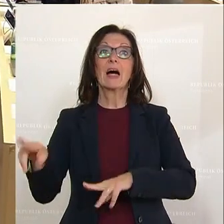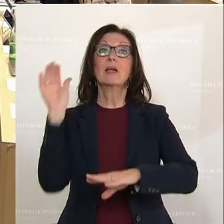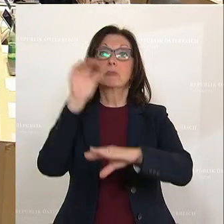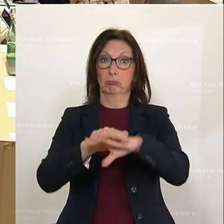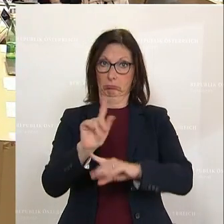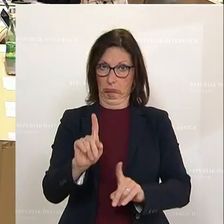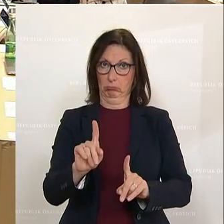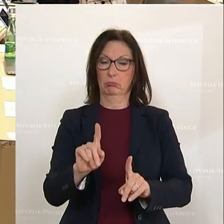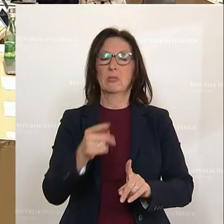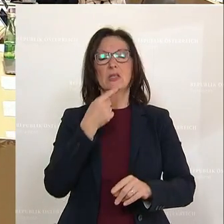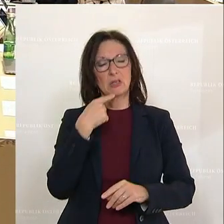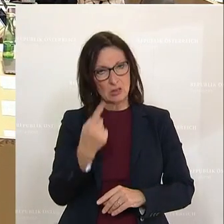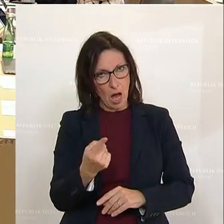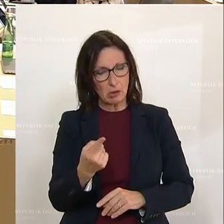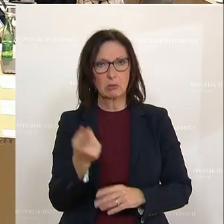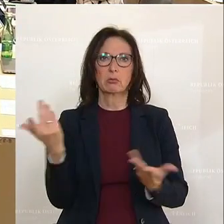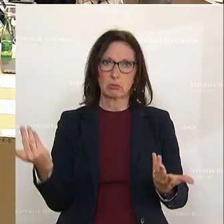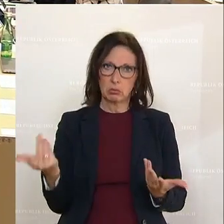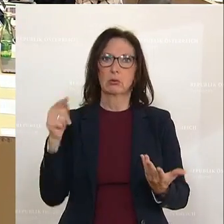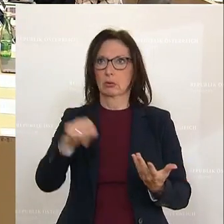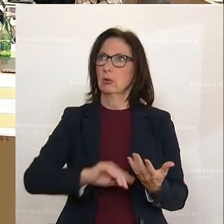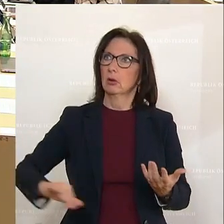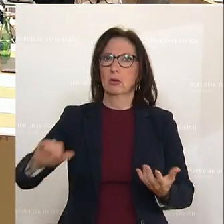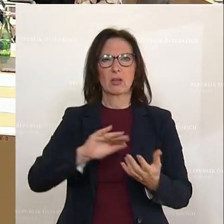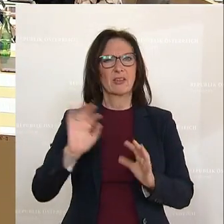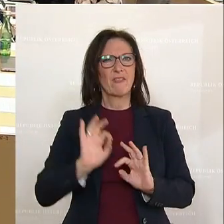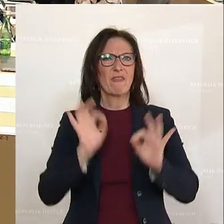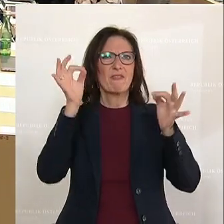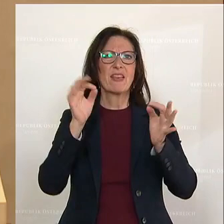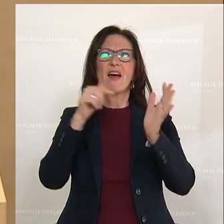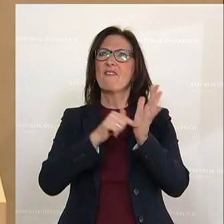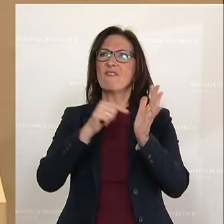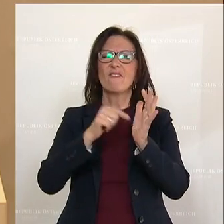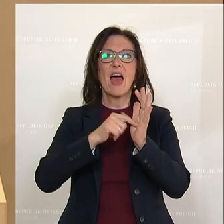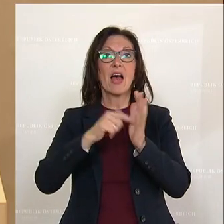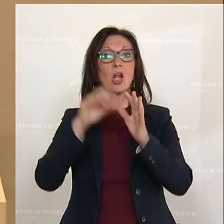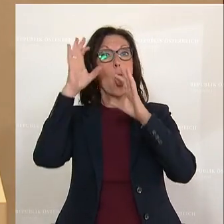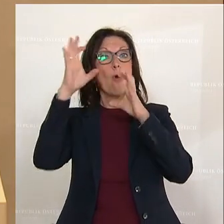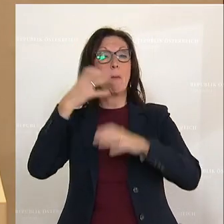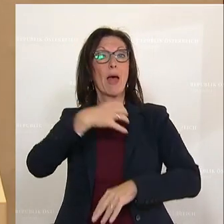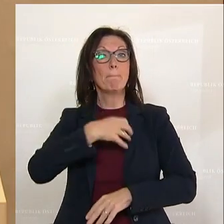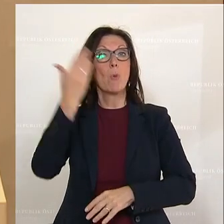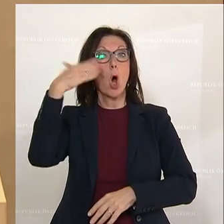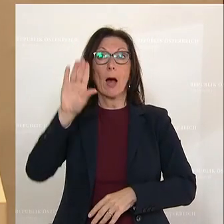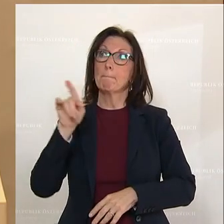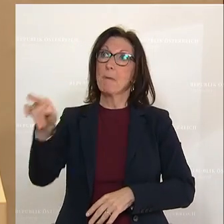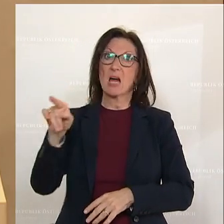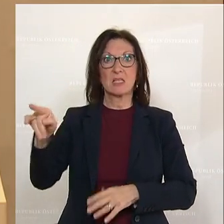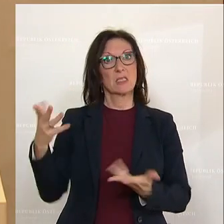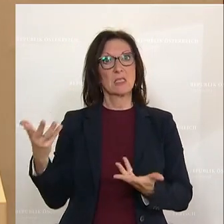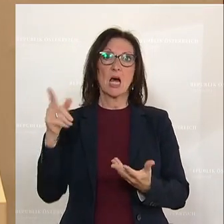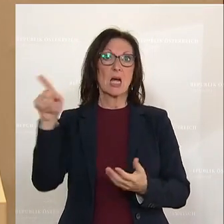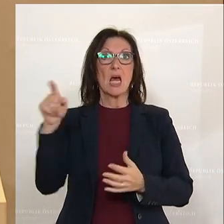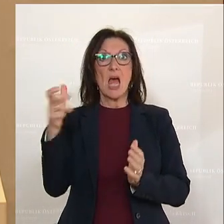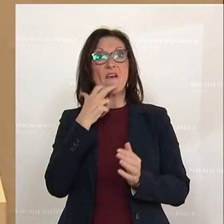übrigens, gut qualifizierten Frau passiert, nur weil ein weniger Qualifizierter, aber ein ÖVP-Bürgermeister spitz war auf diesem Posten.